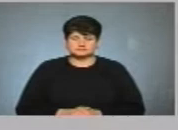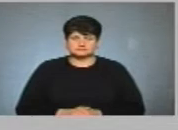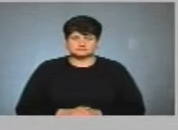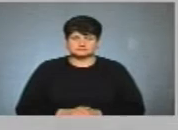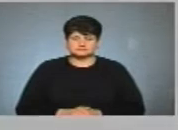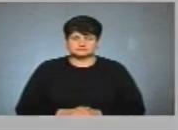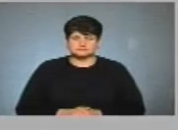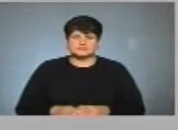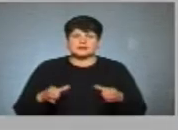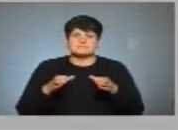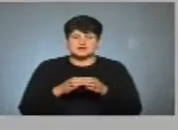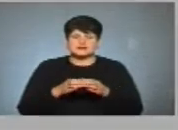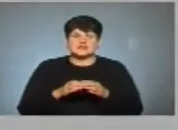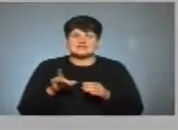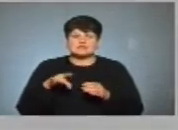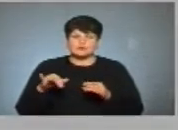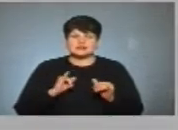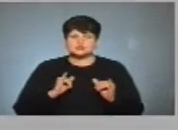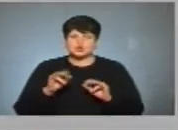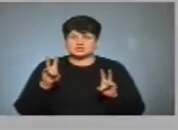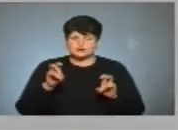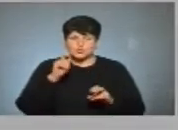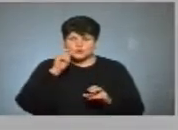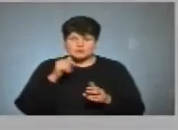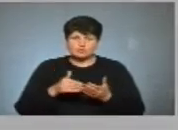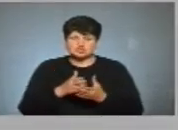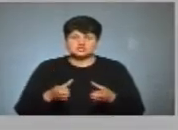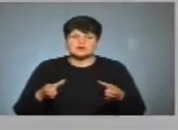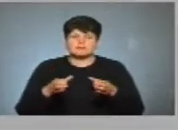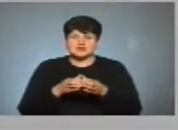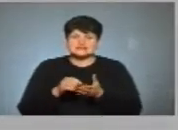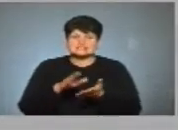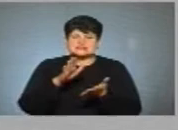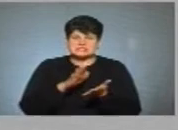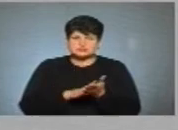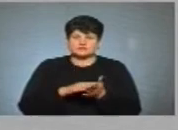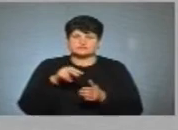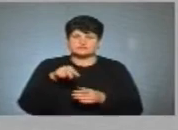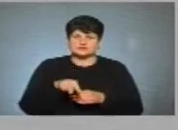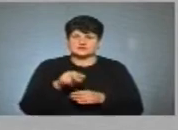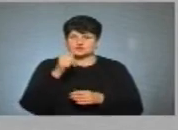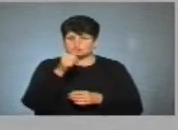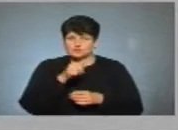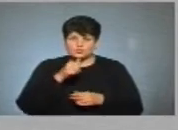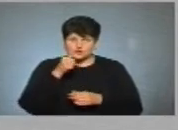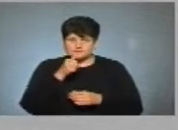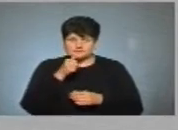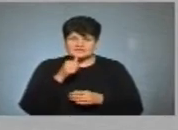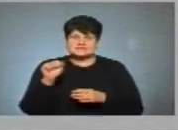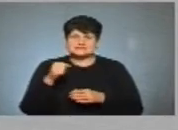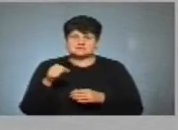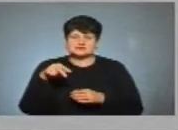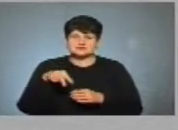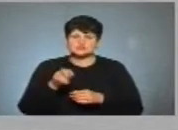Партія «Європейська Солідарність» – українська політична партія зареєстрована у 2000 році. З серпня